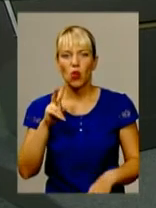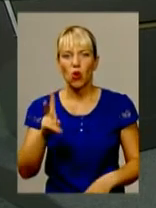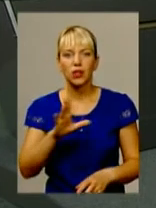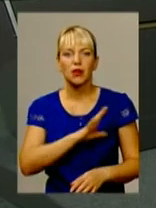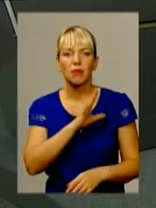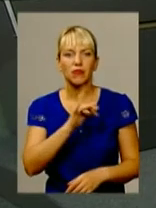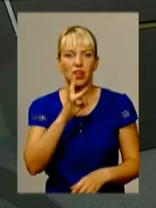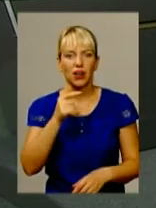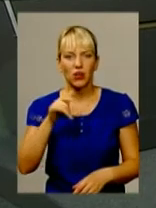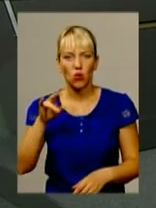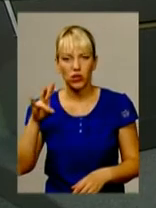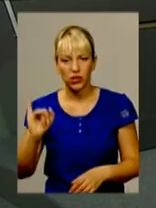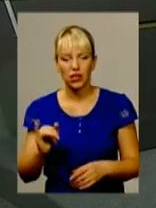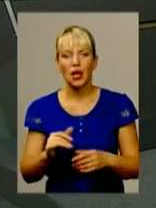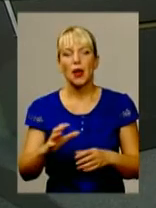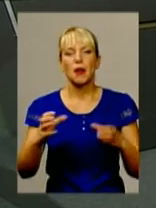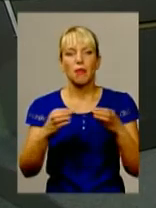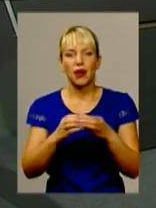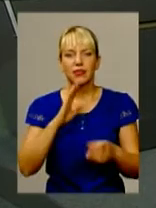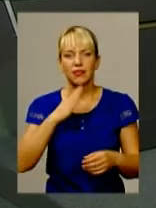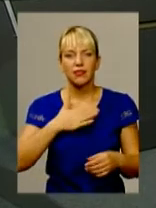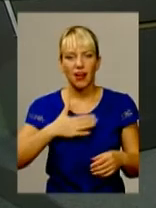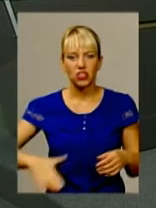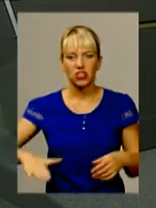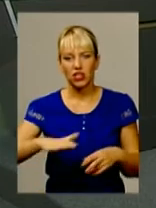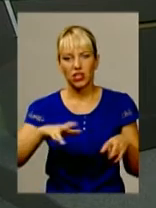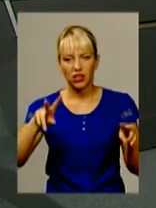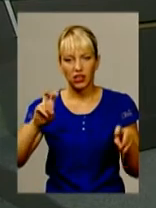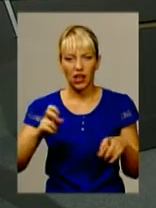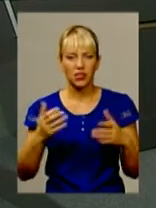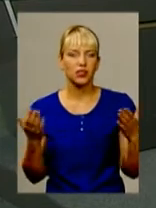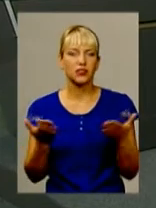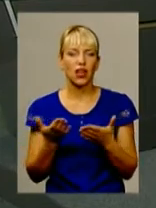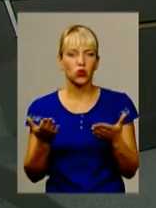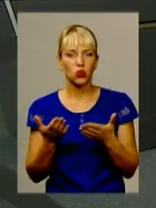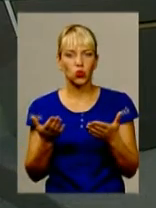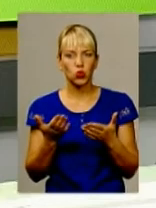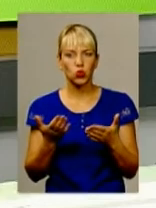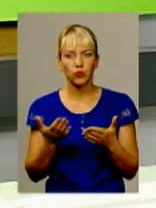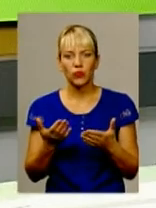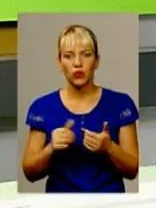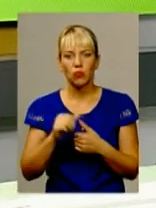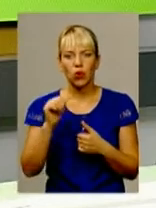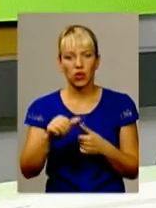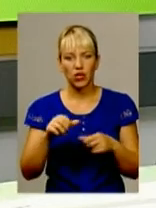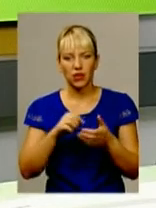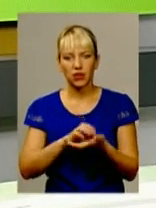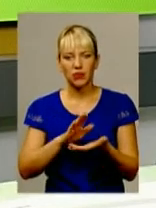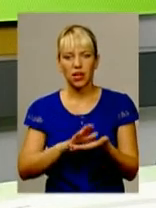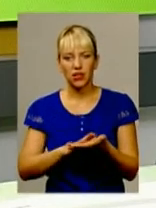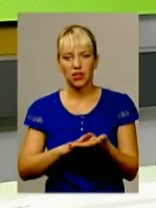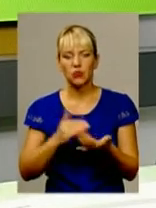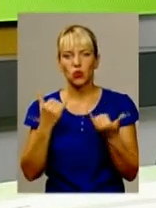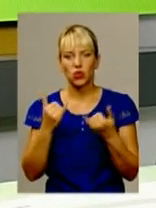представлений в Верховній Раді. Партію «Наш край», яку, по певним даним, сьогодні